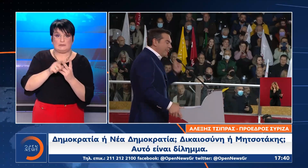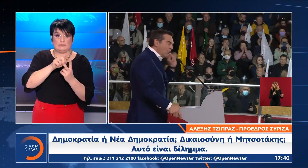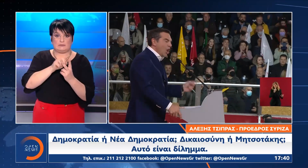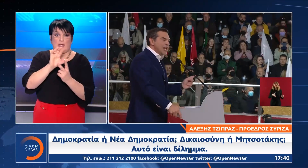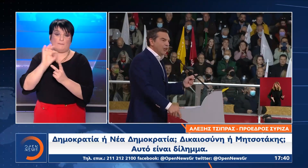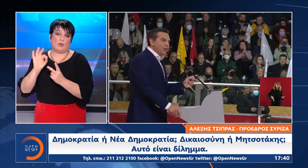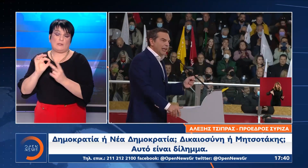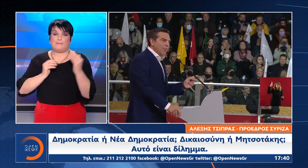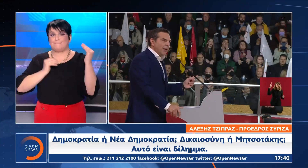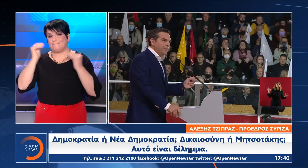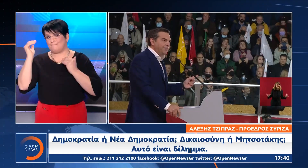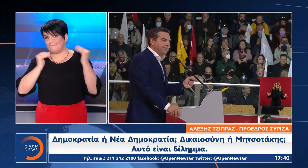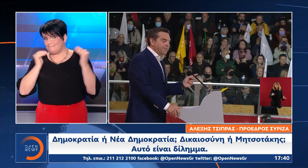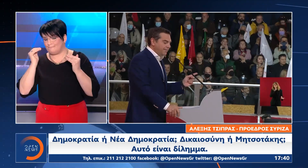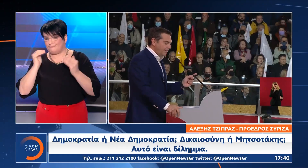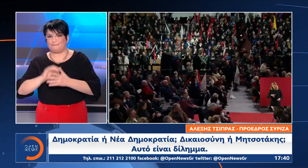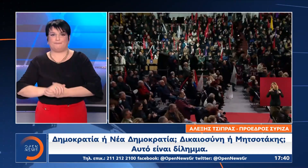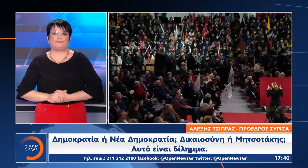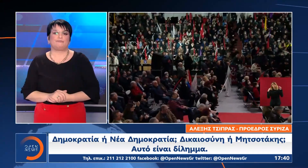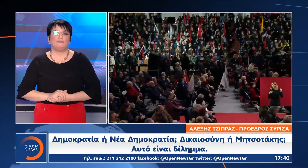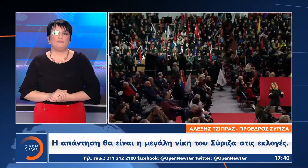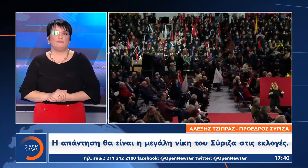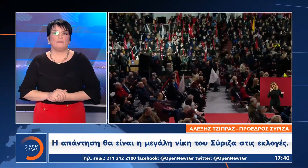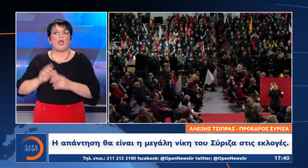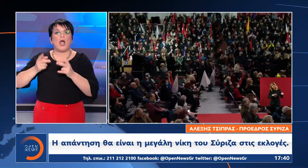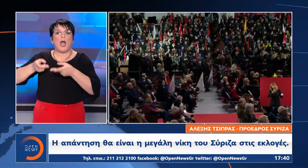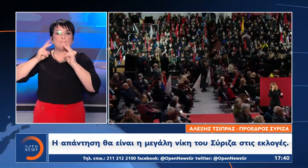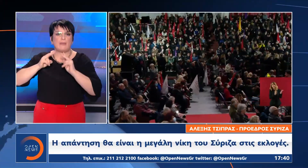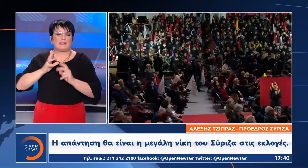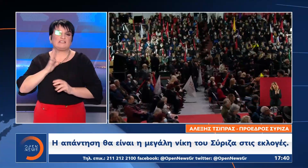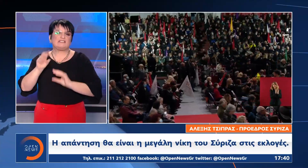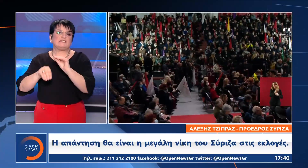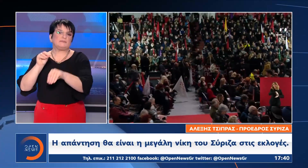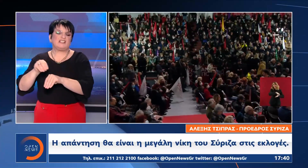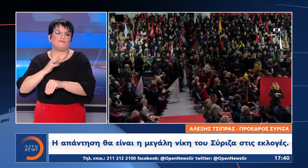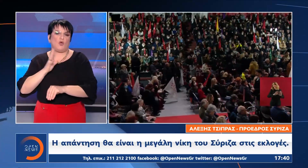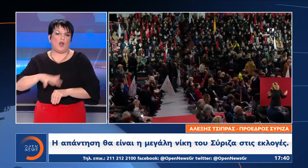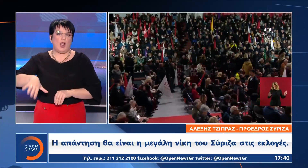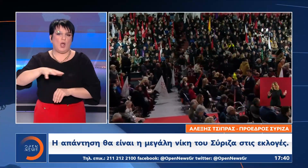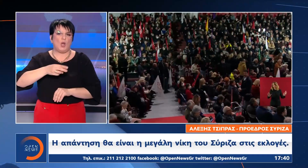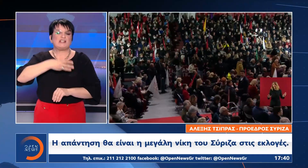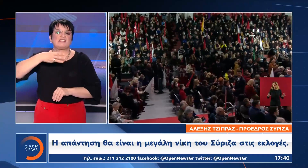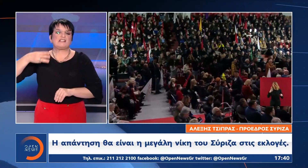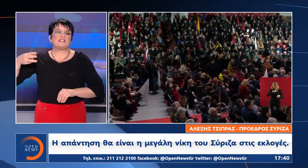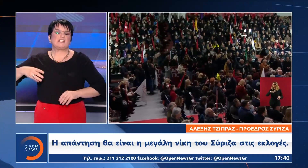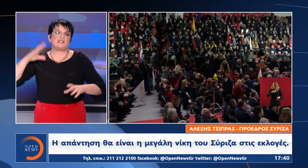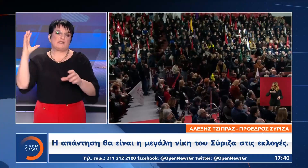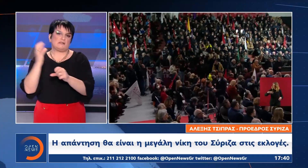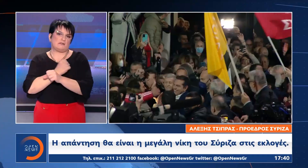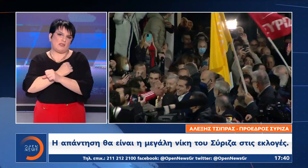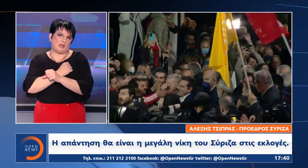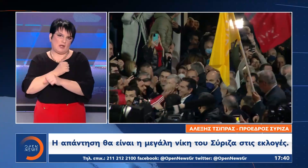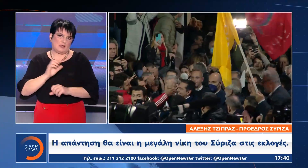Αυτό είναι το δίδυμα. Η απάντηση θα είναι η μεγάλη νίκη του ΣΥΡΙΖΑ, πρωτευτική συμμαχία στις